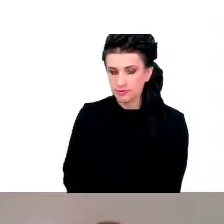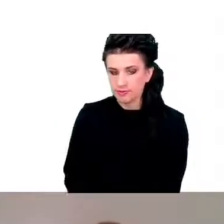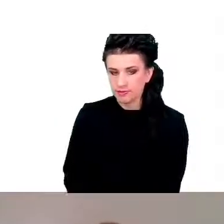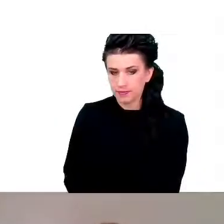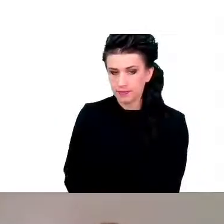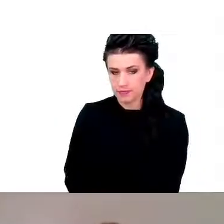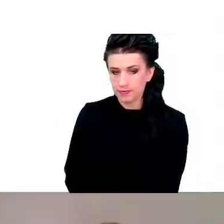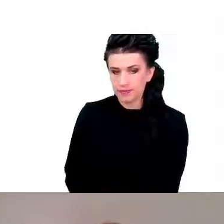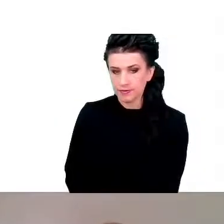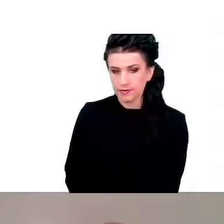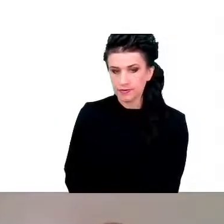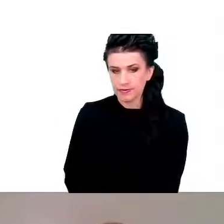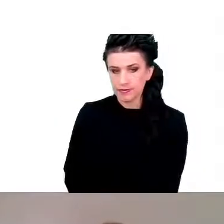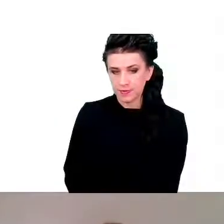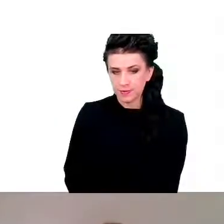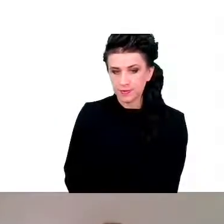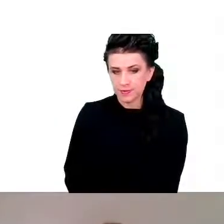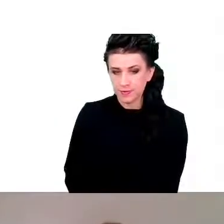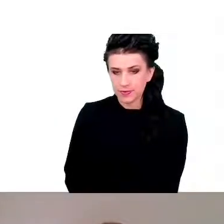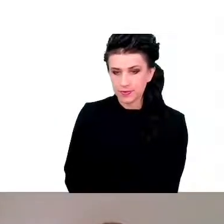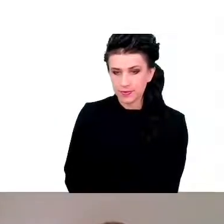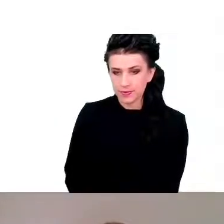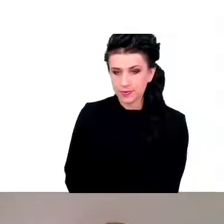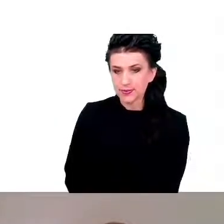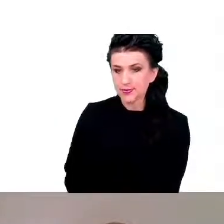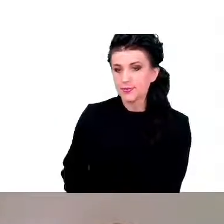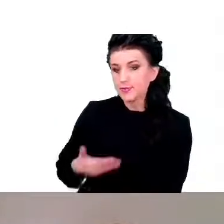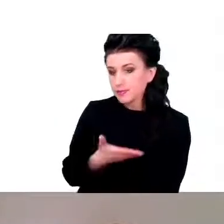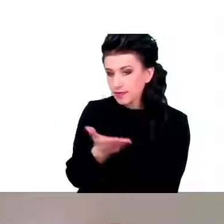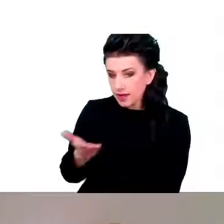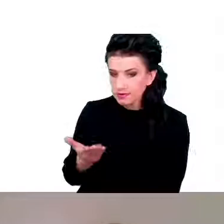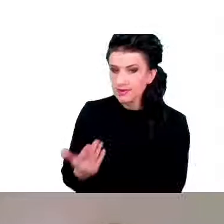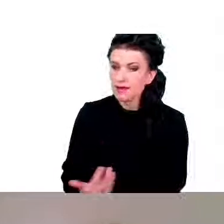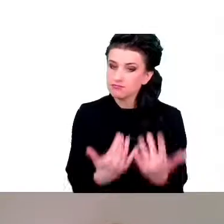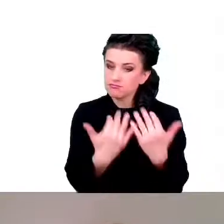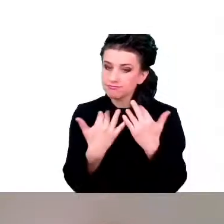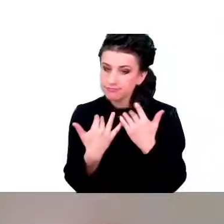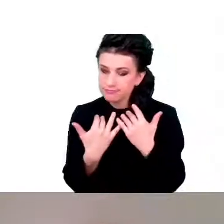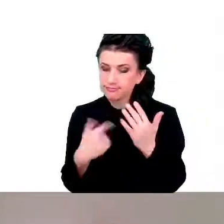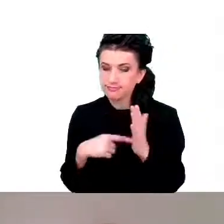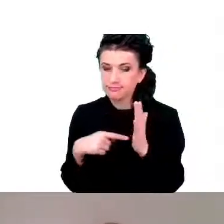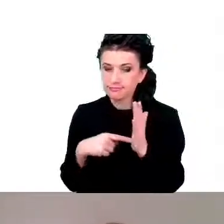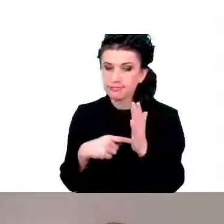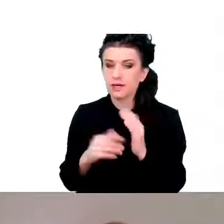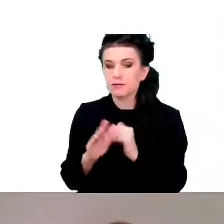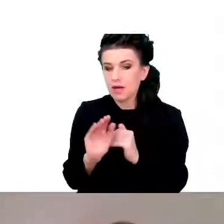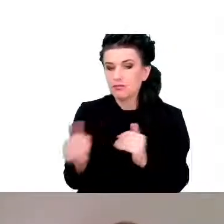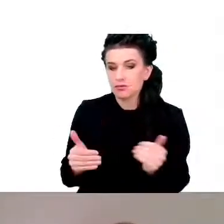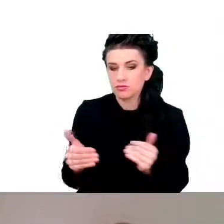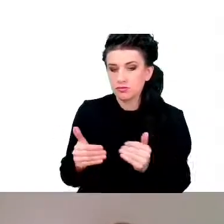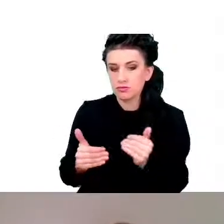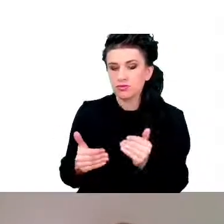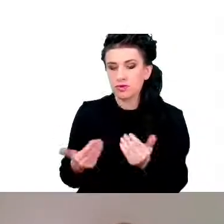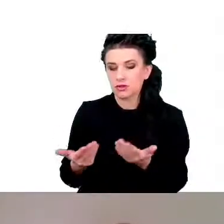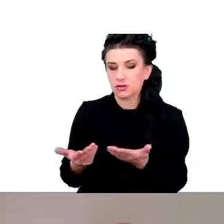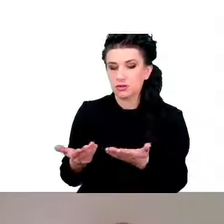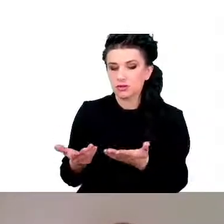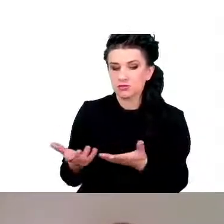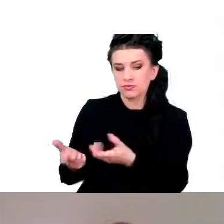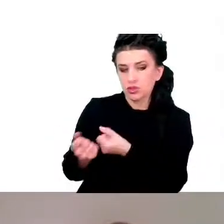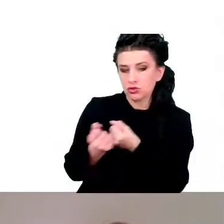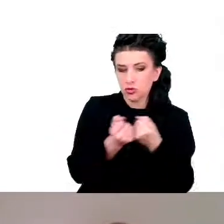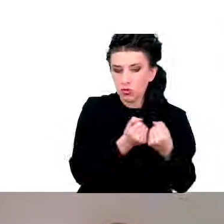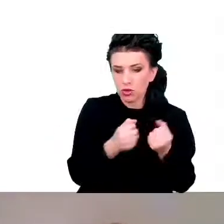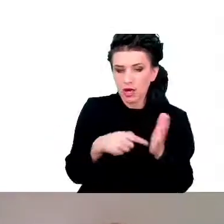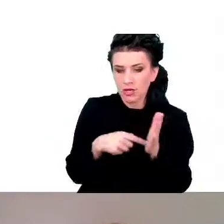czynniki, ich właściwość w tym przypadku polega na tym, że mają możliwość ściągania do takiej